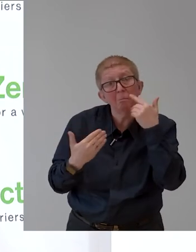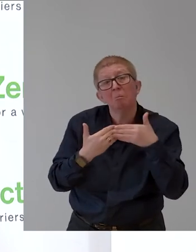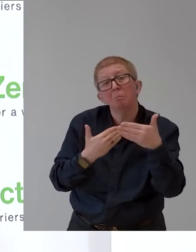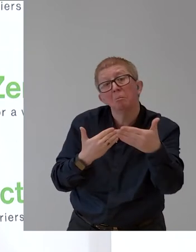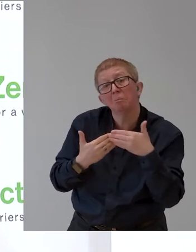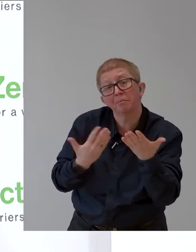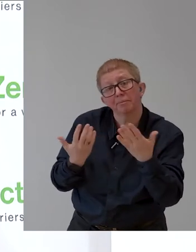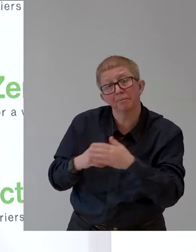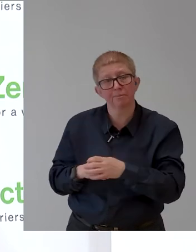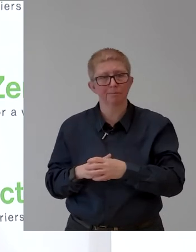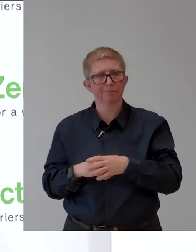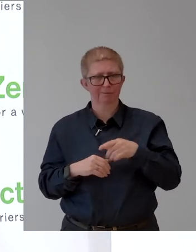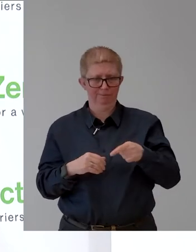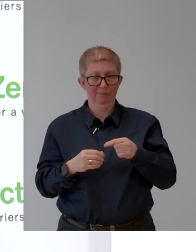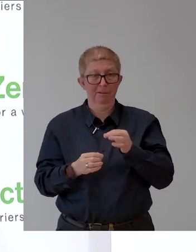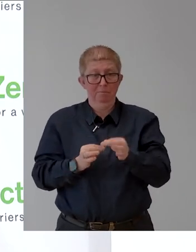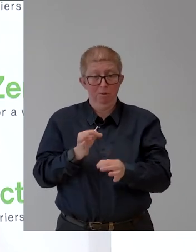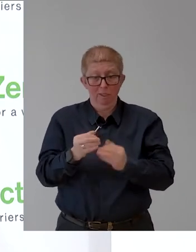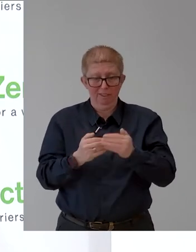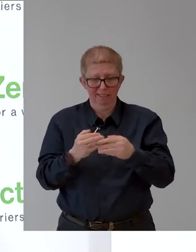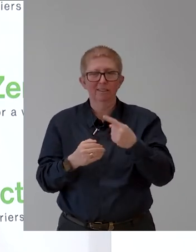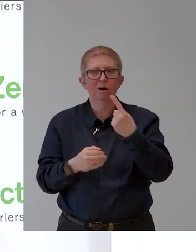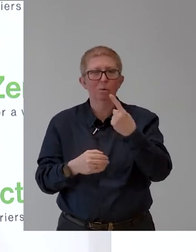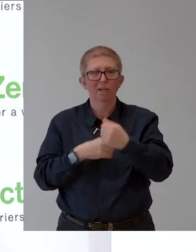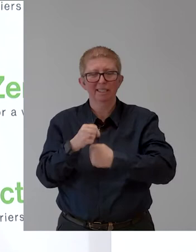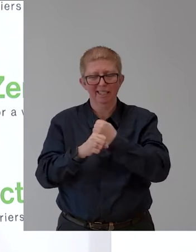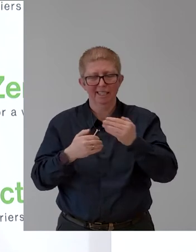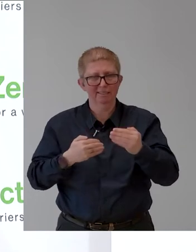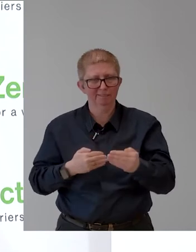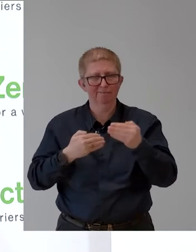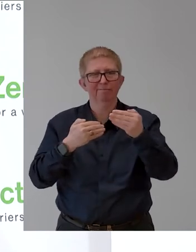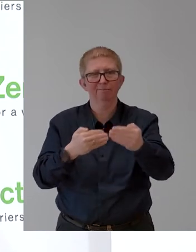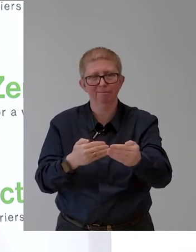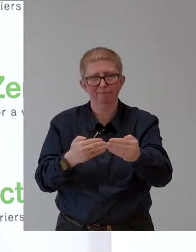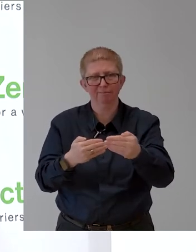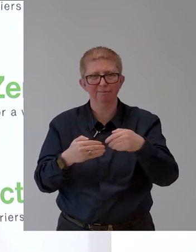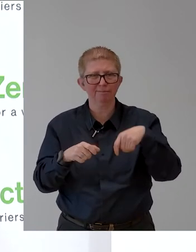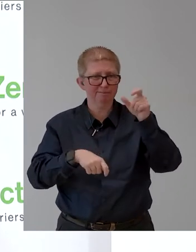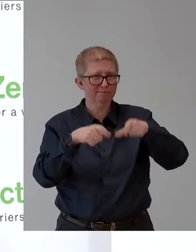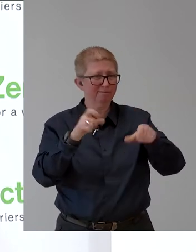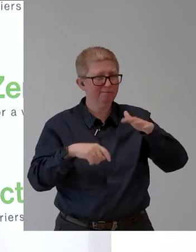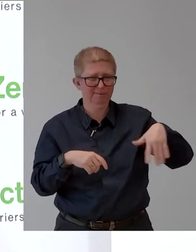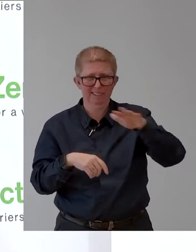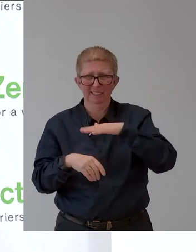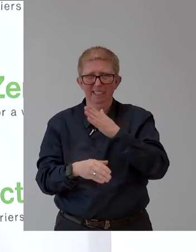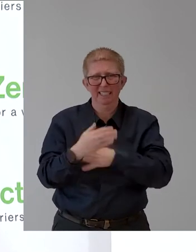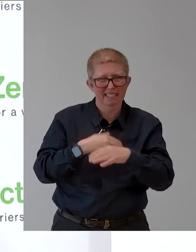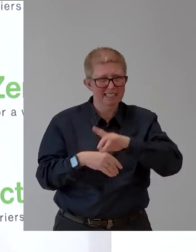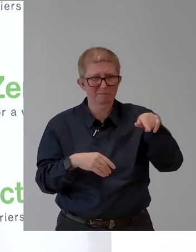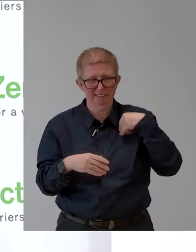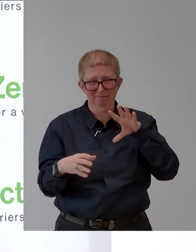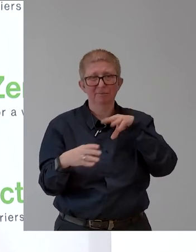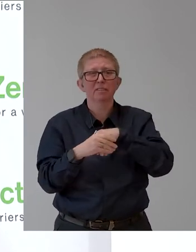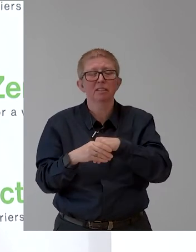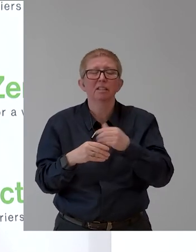verlängert, insbesondere auch auf Anliegen der Vertreterin der Menschen mit Behinderungen. War der Wunsch da, nehmen wir uns ein Jahr mehr Zeit, um wirklich gemeinsam